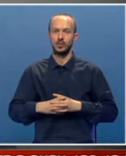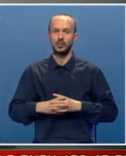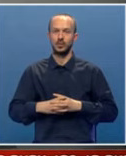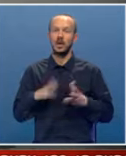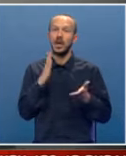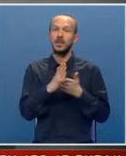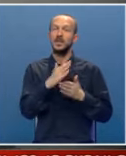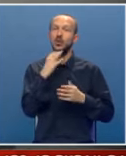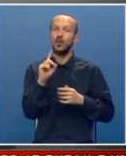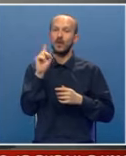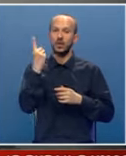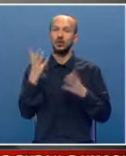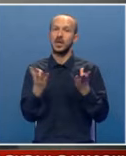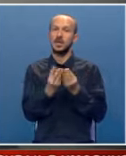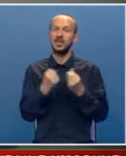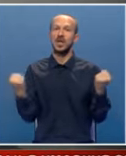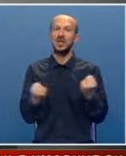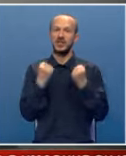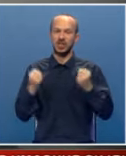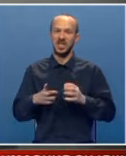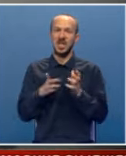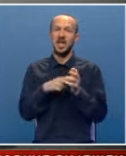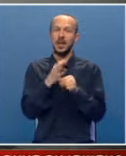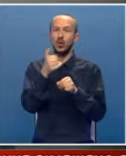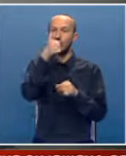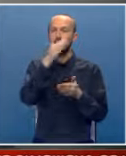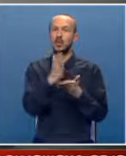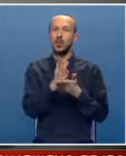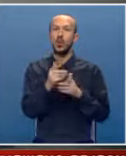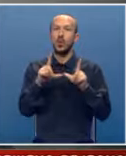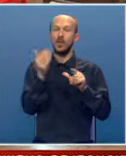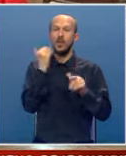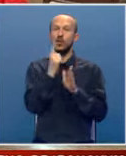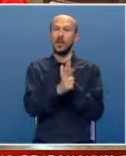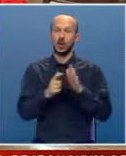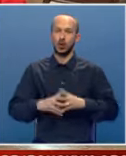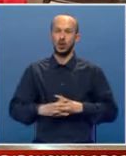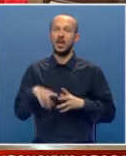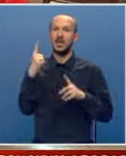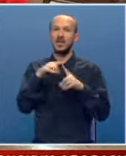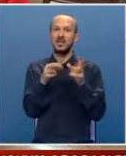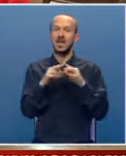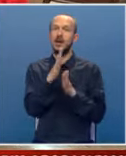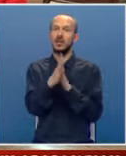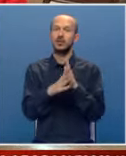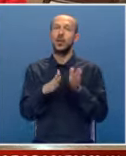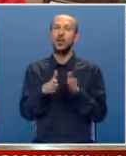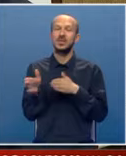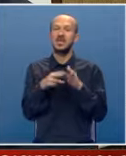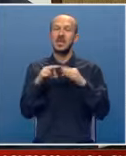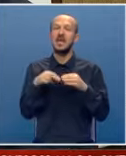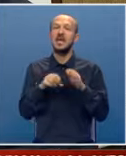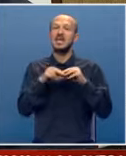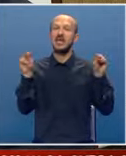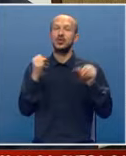biti mnogo više zajedničkih aktivnosti nego što ih je bilo u ovom prethodnom periodu. Jedna od tema razgovora odnosila se i na